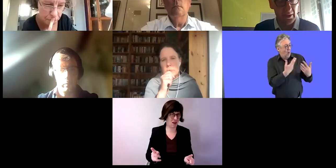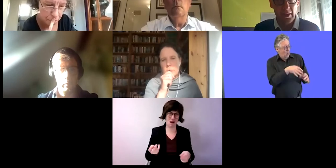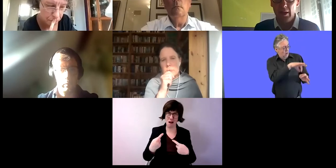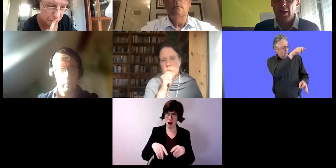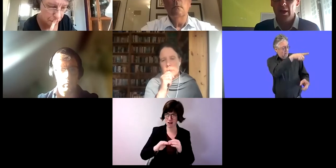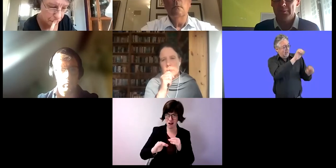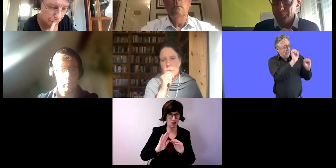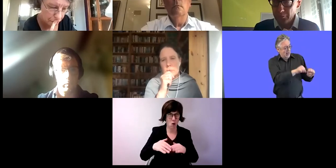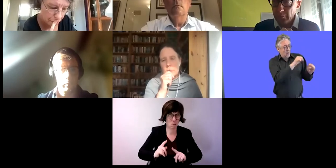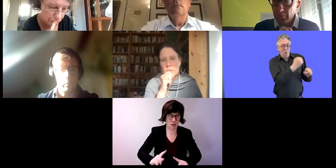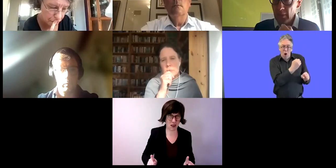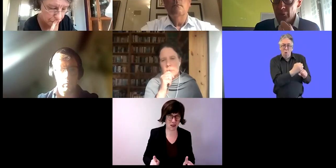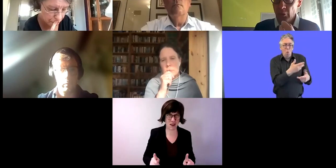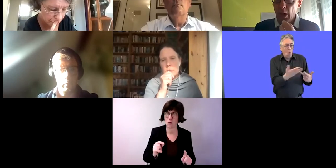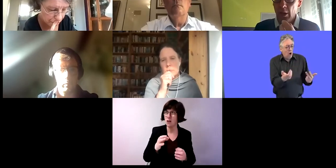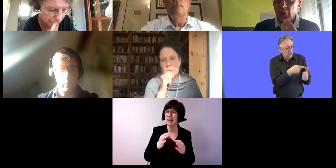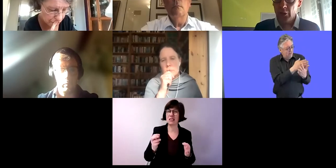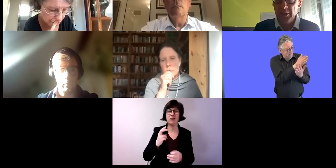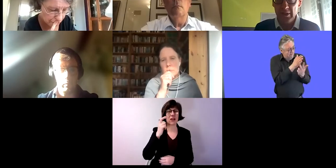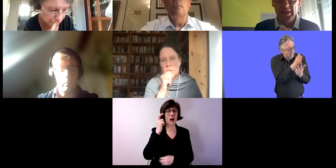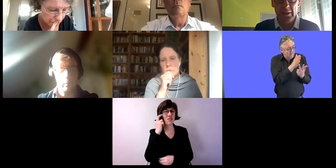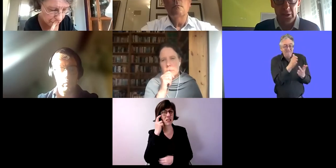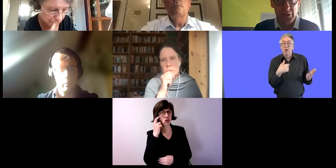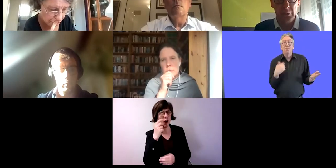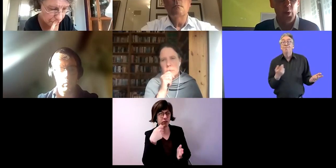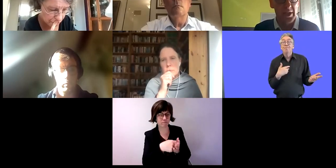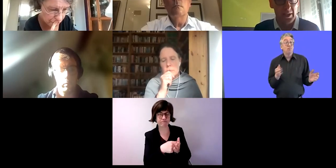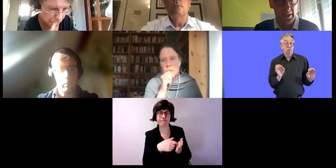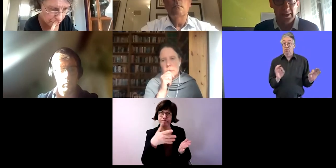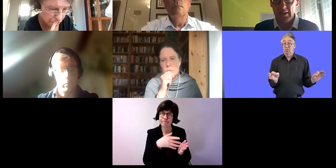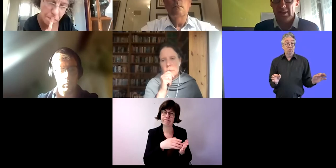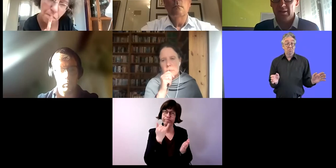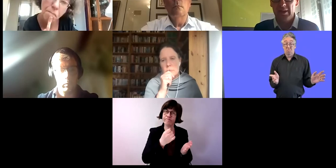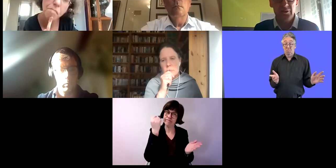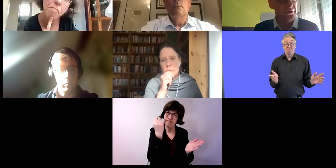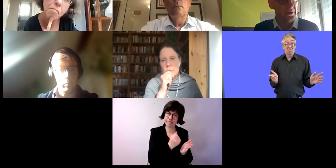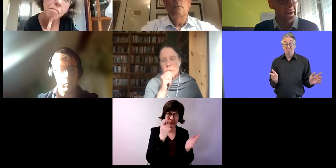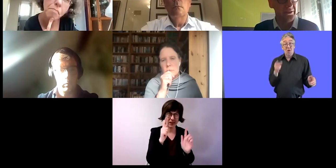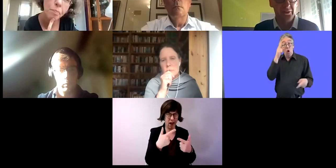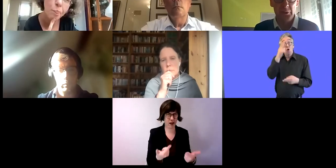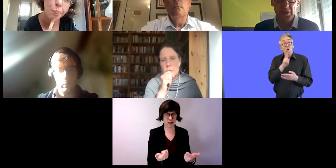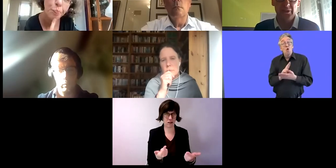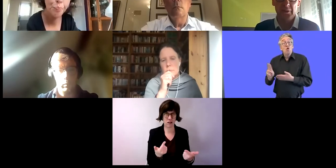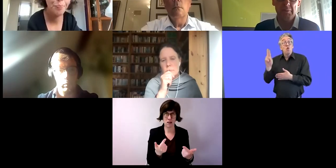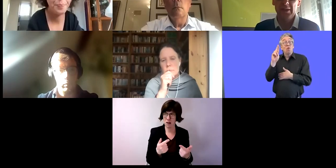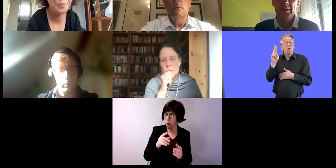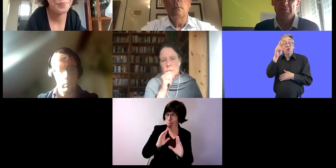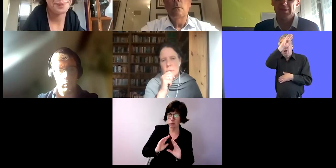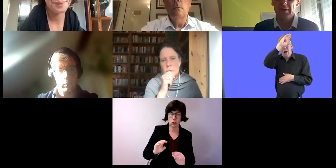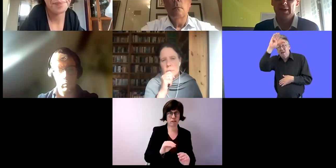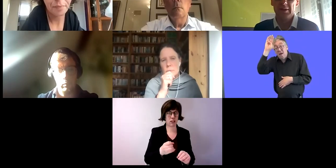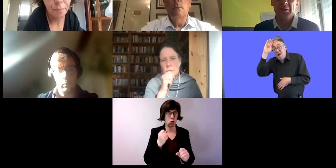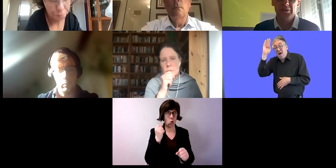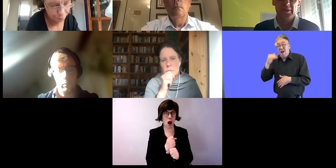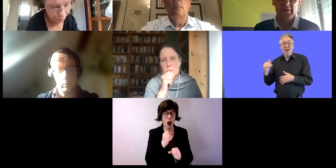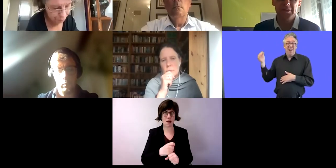auch. Also nichts, was da irgendwie wissenschaftlich validiert wäre. Nichts, was irgendwie von Beschäftigungs oder Arbeitspsychologie